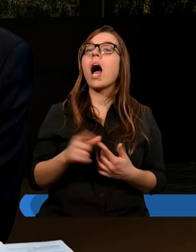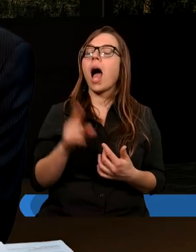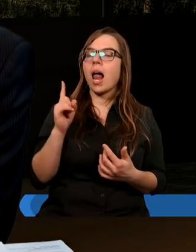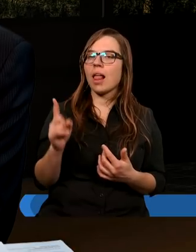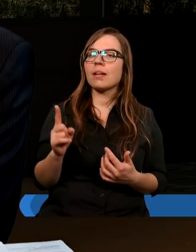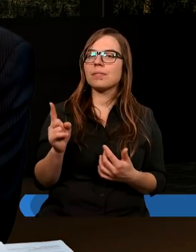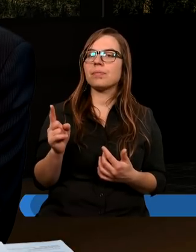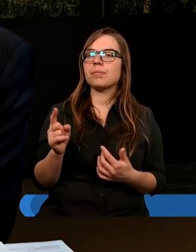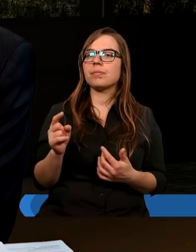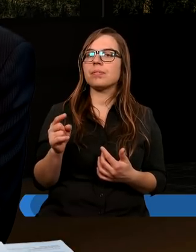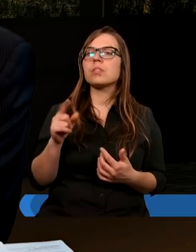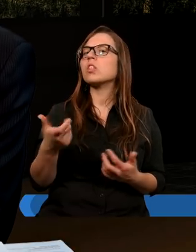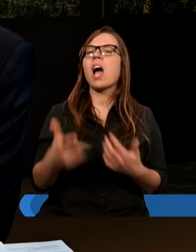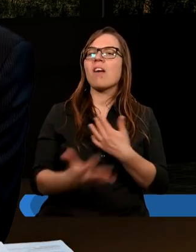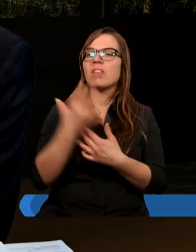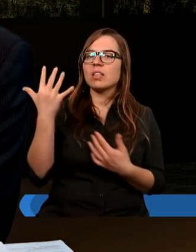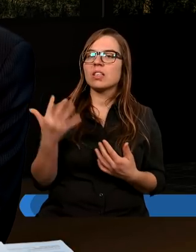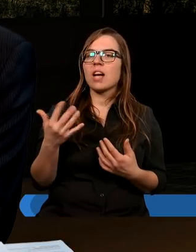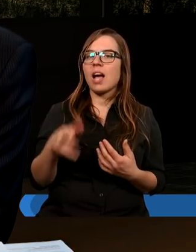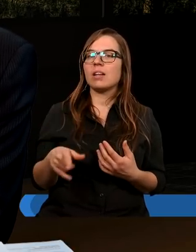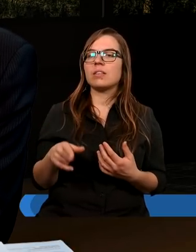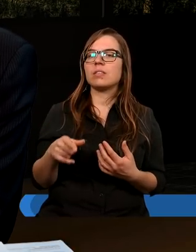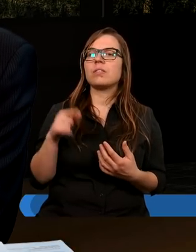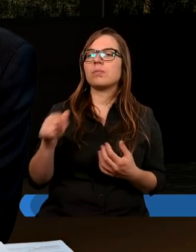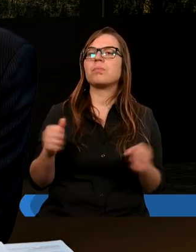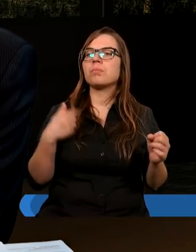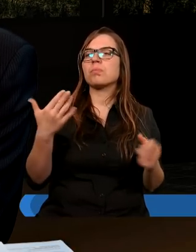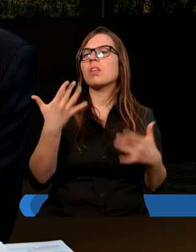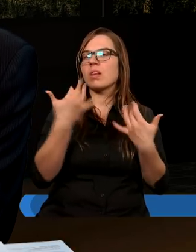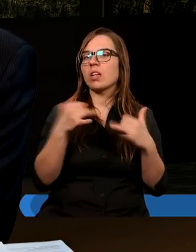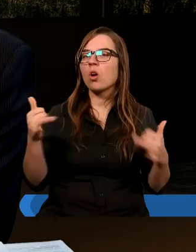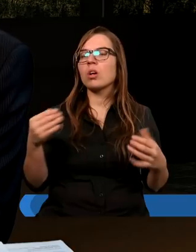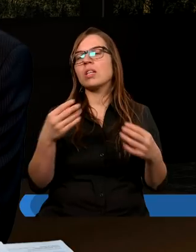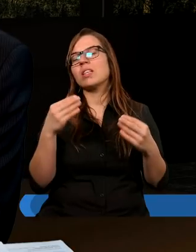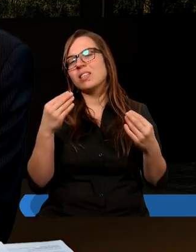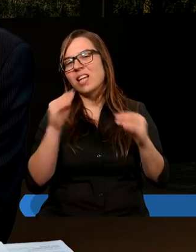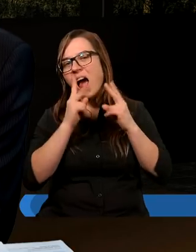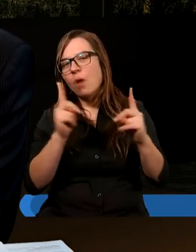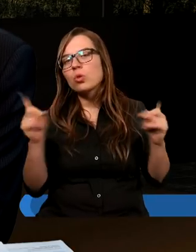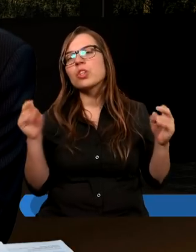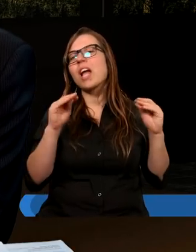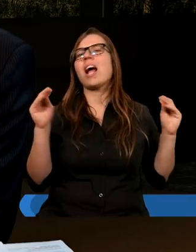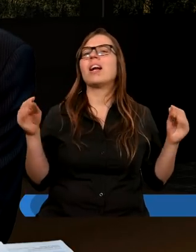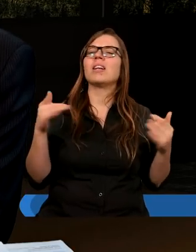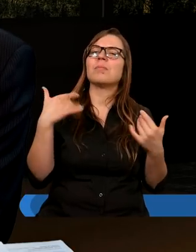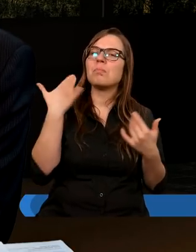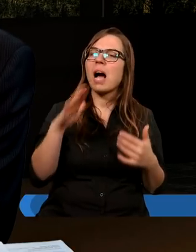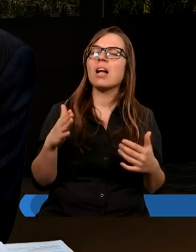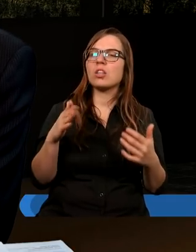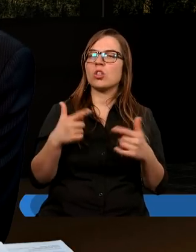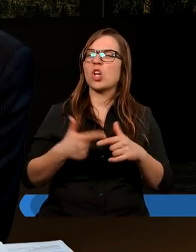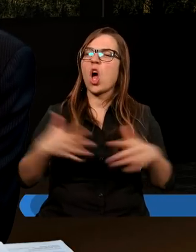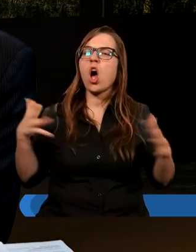Ale z czego to wynika? Ponieważ wiele różnych nauczycieli bardzo